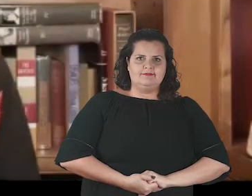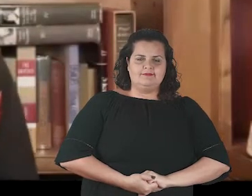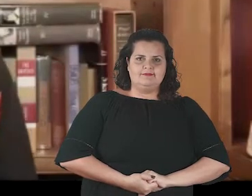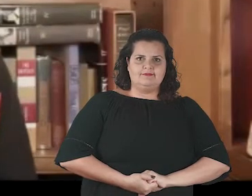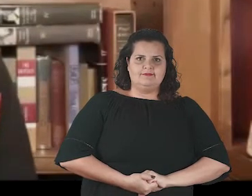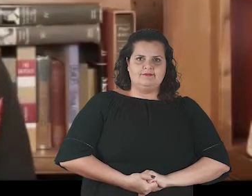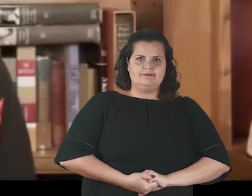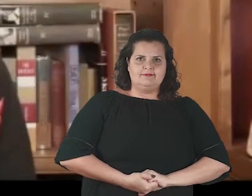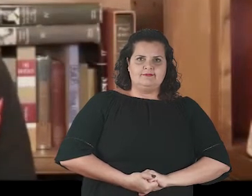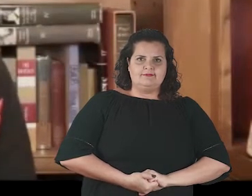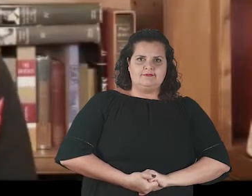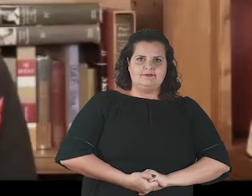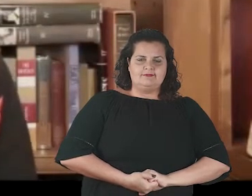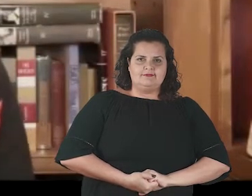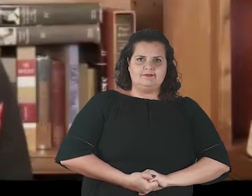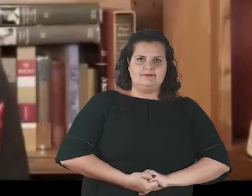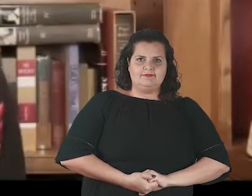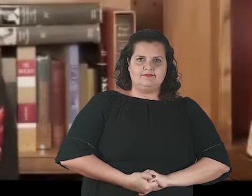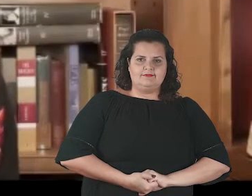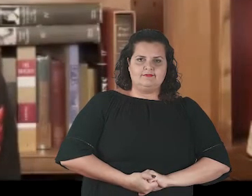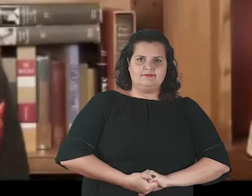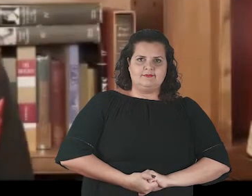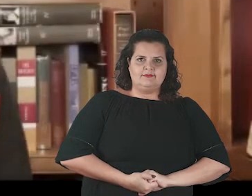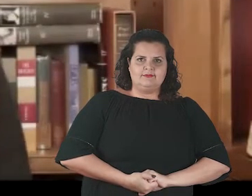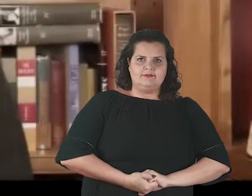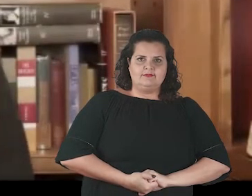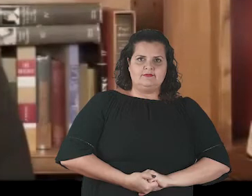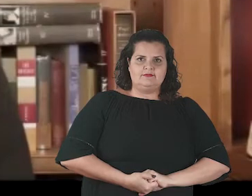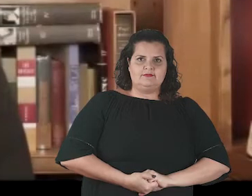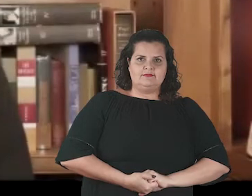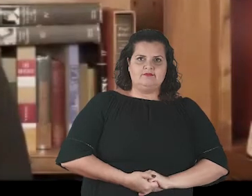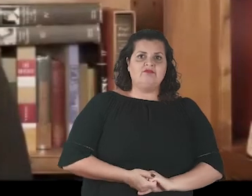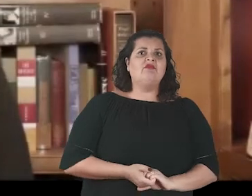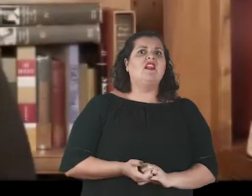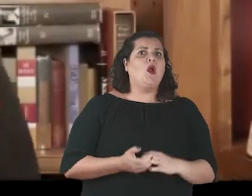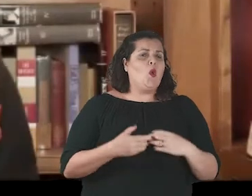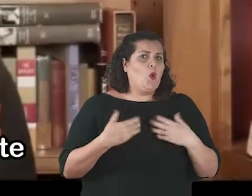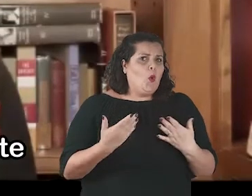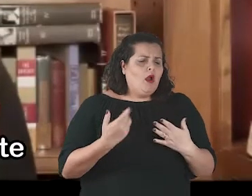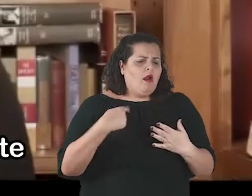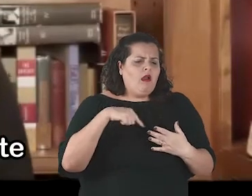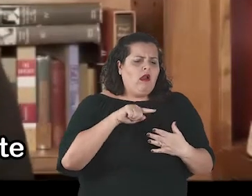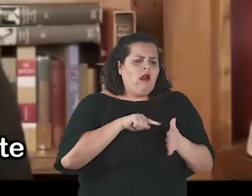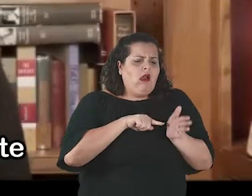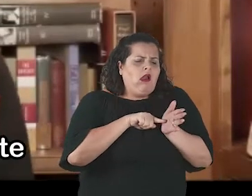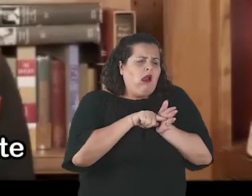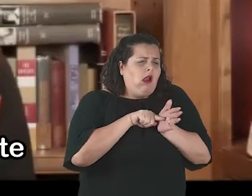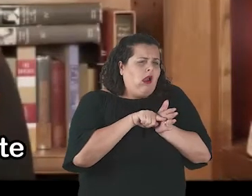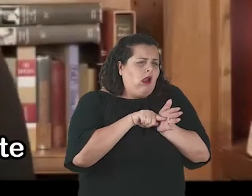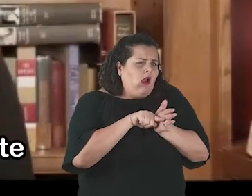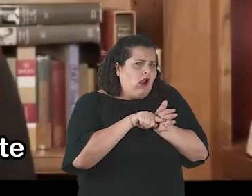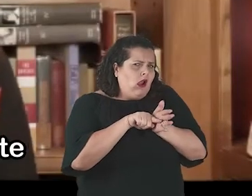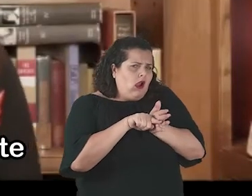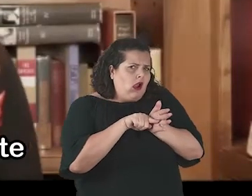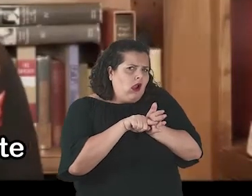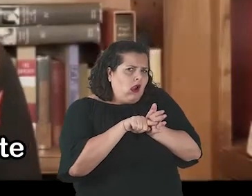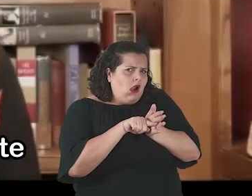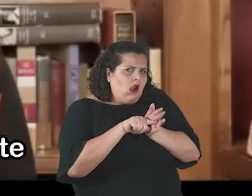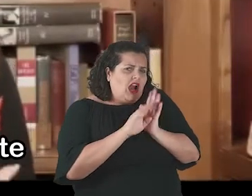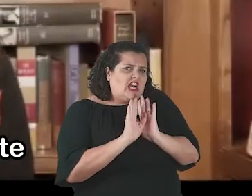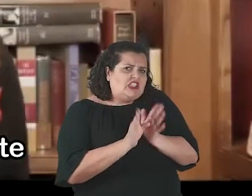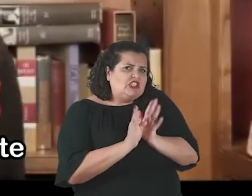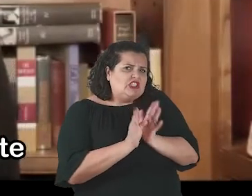Even when we look at a medium that we have once considered